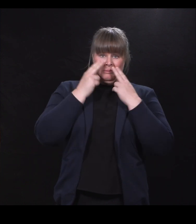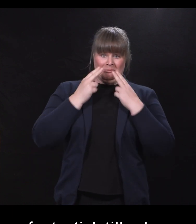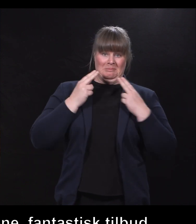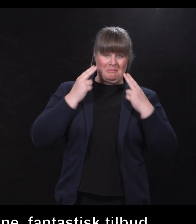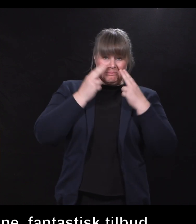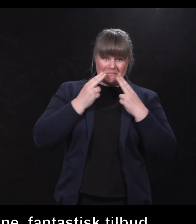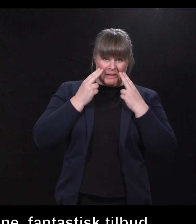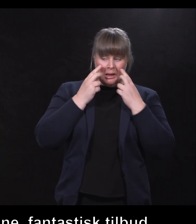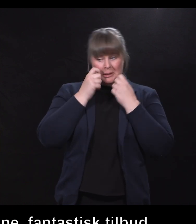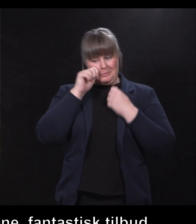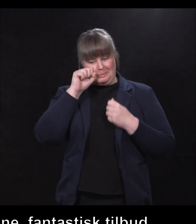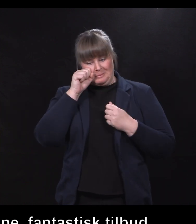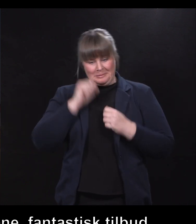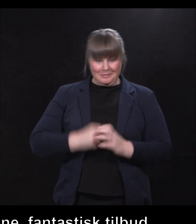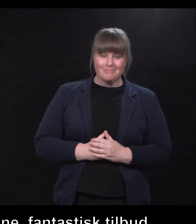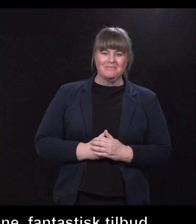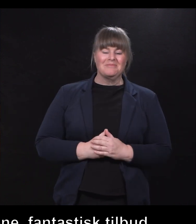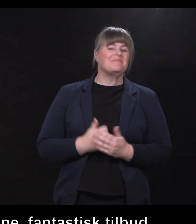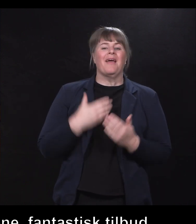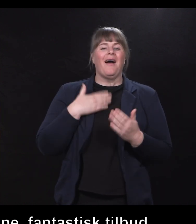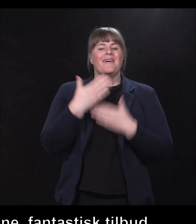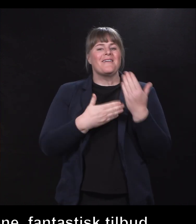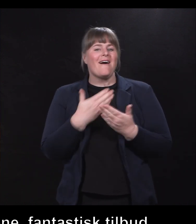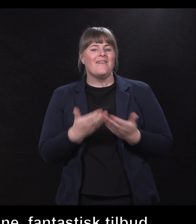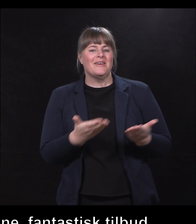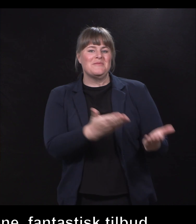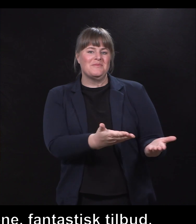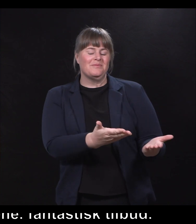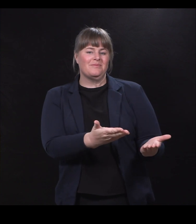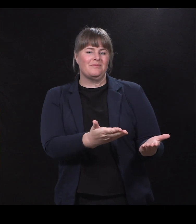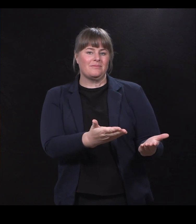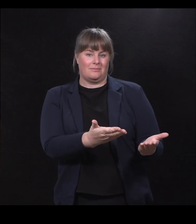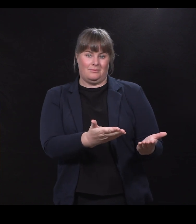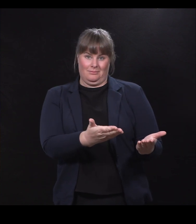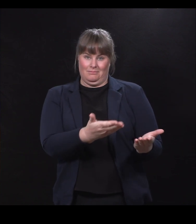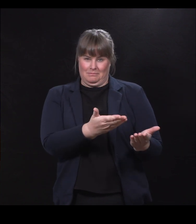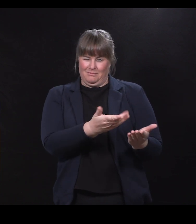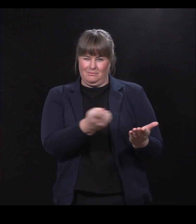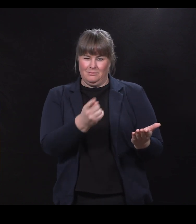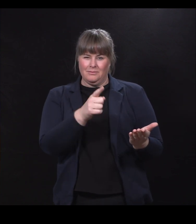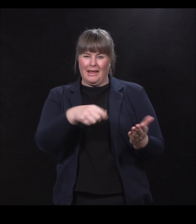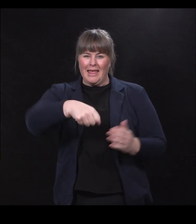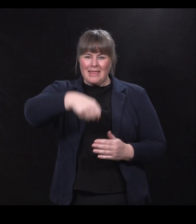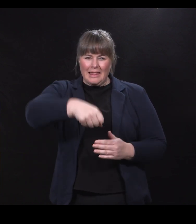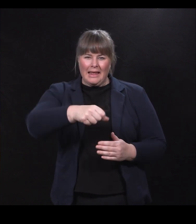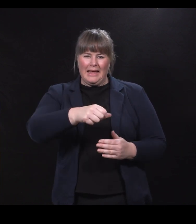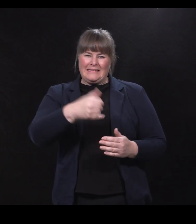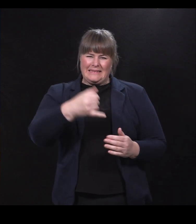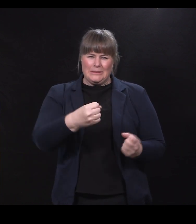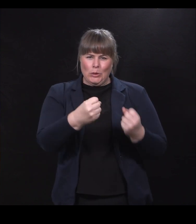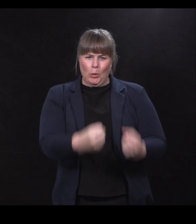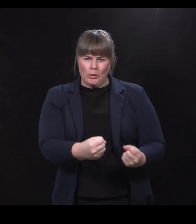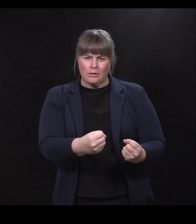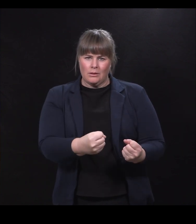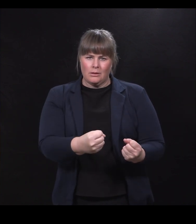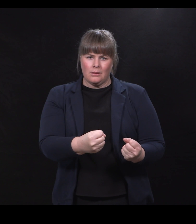Vi har en liten gave med på veien, og denne gangen, bare så dere vet det, så er dette nettet litt tyngre, men andre har